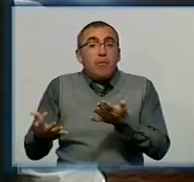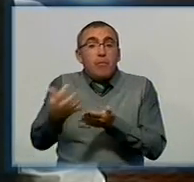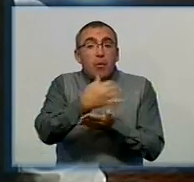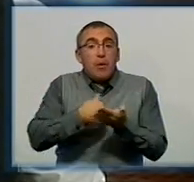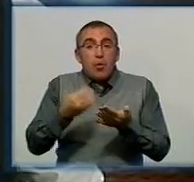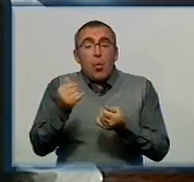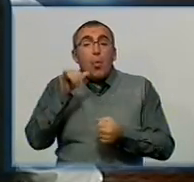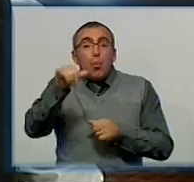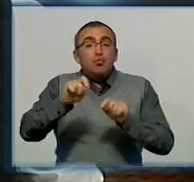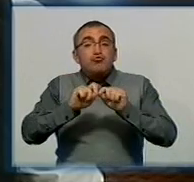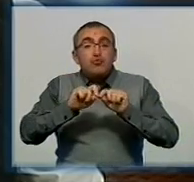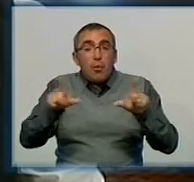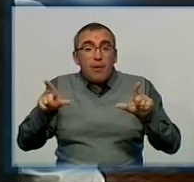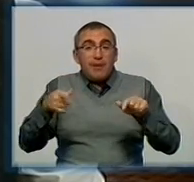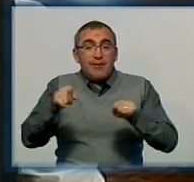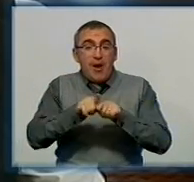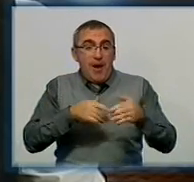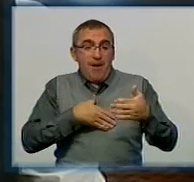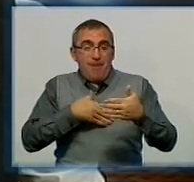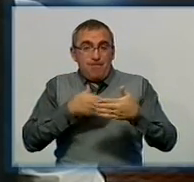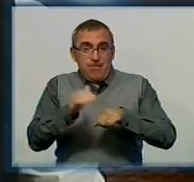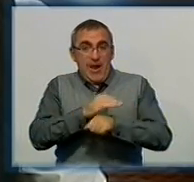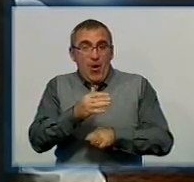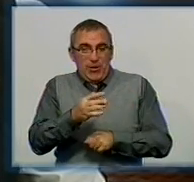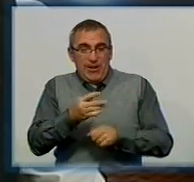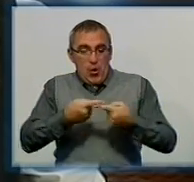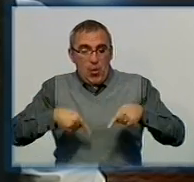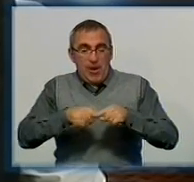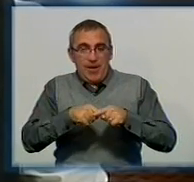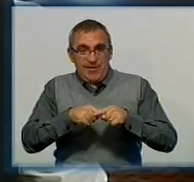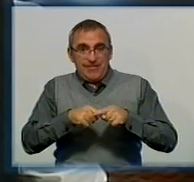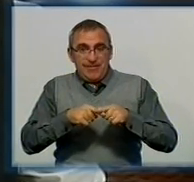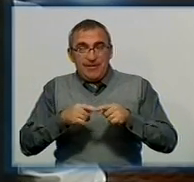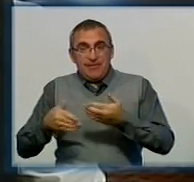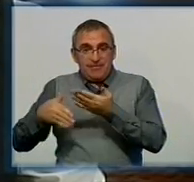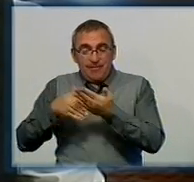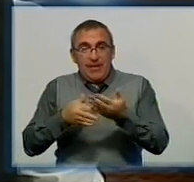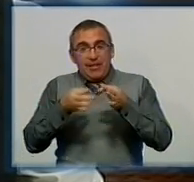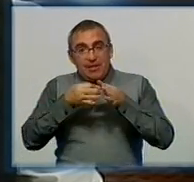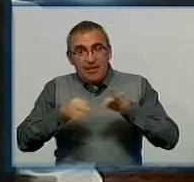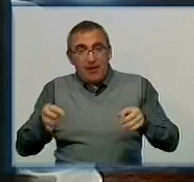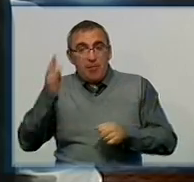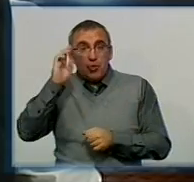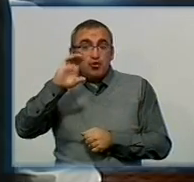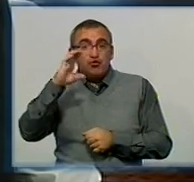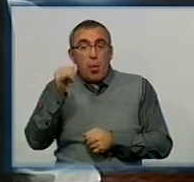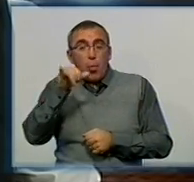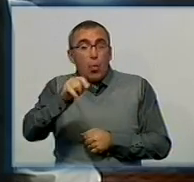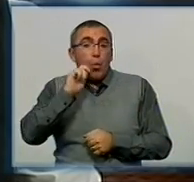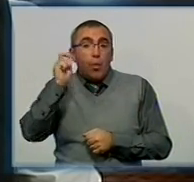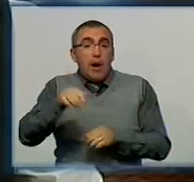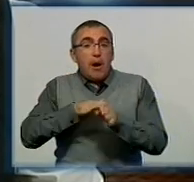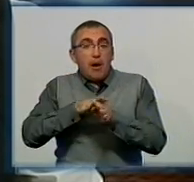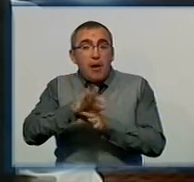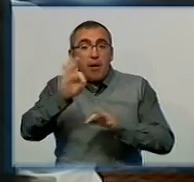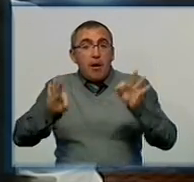школах. У такий спосіб благодійна організація «Відкрите серце» за підтримки Фонду сприяння демократії посольства США в Україні реалізує